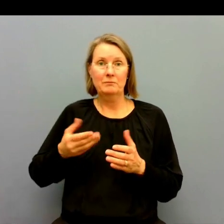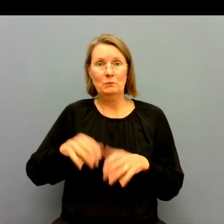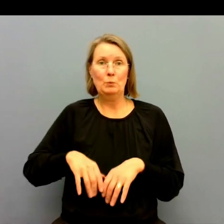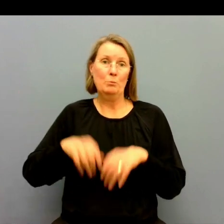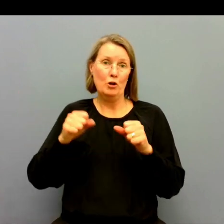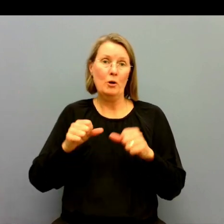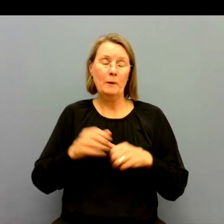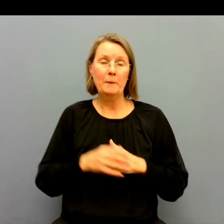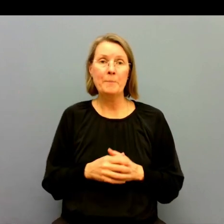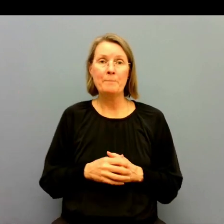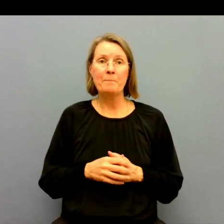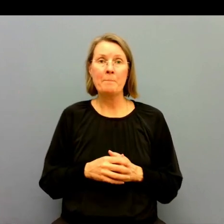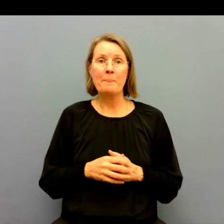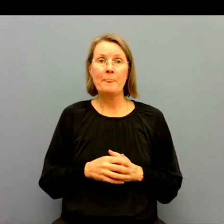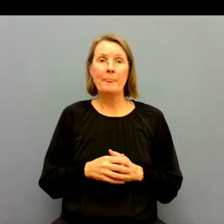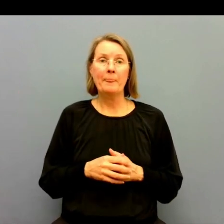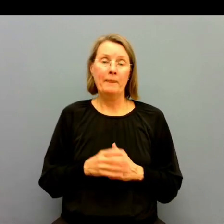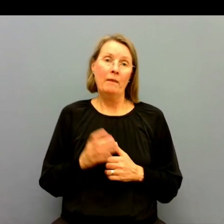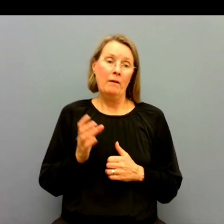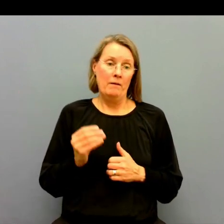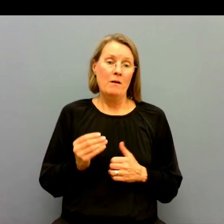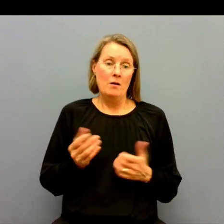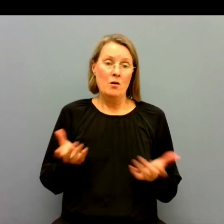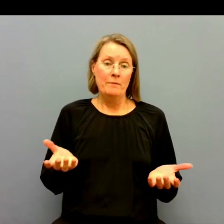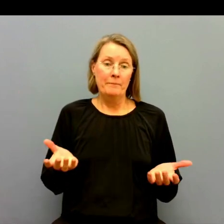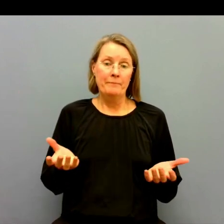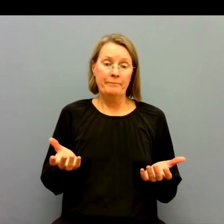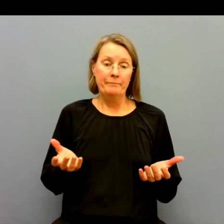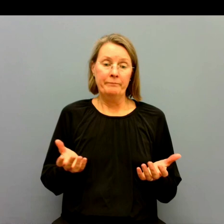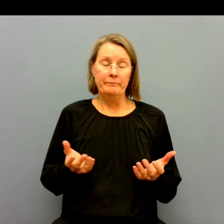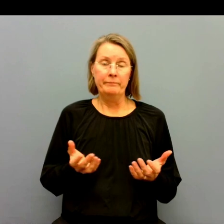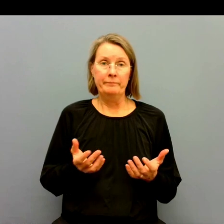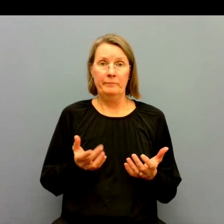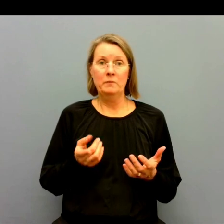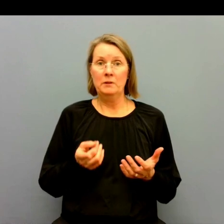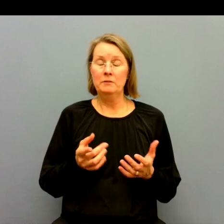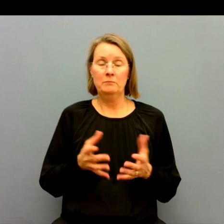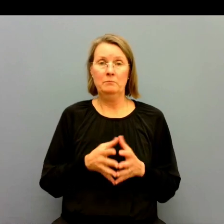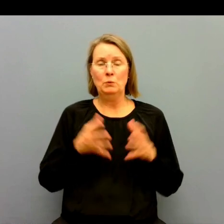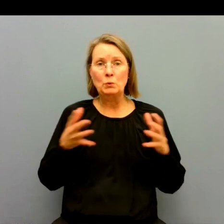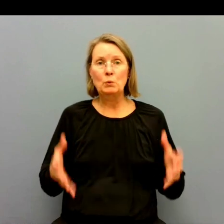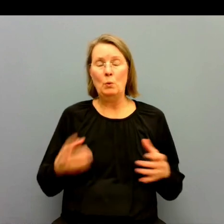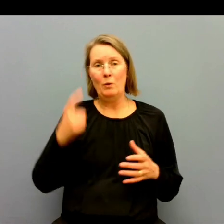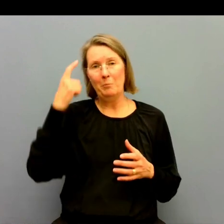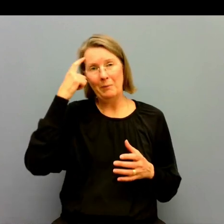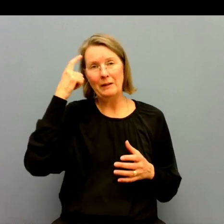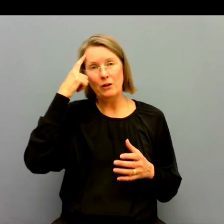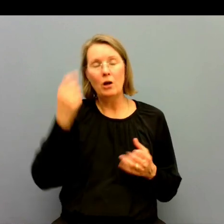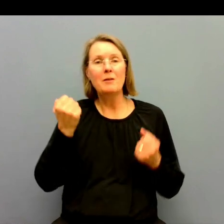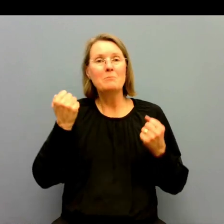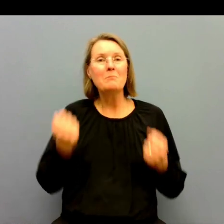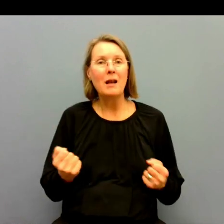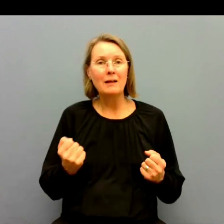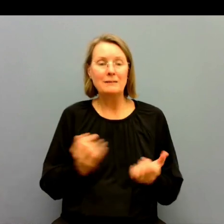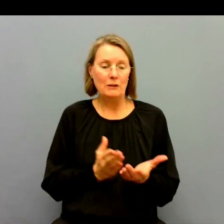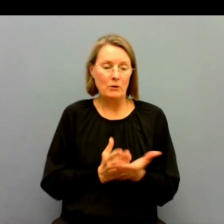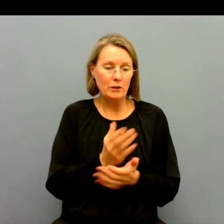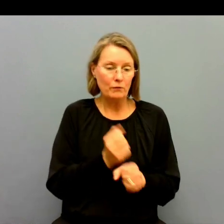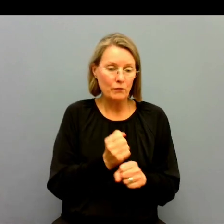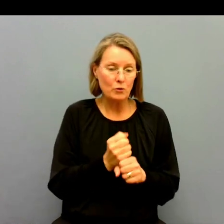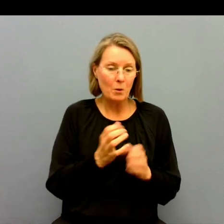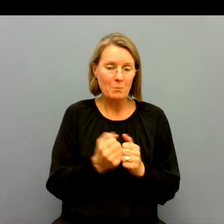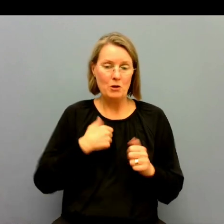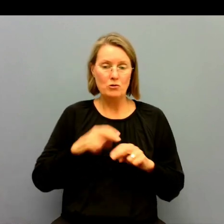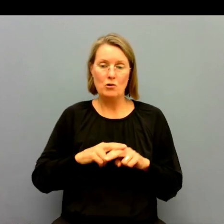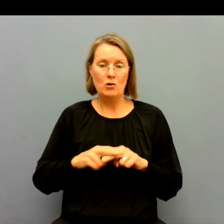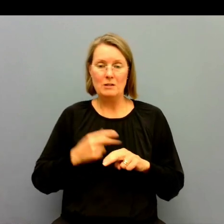ut tolkuppdragen. Så det är ju en, ja det är en otrolig mental belastning att göra ett jobb som man